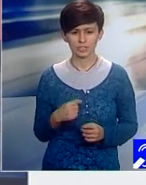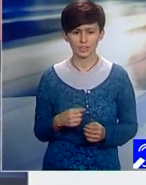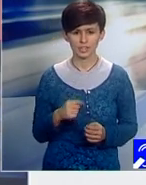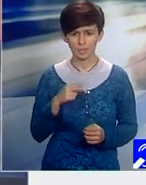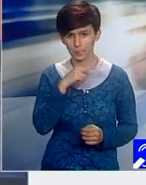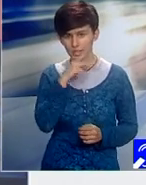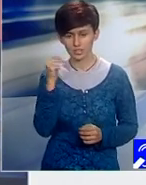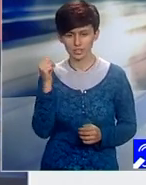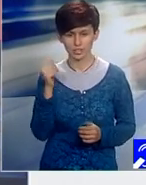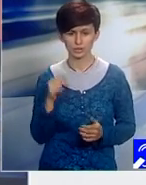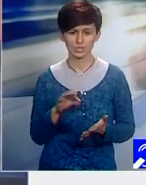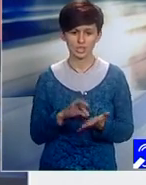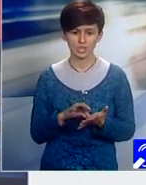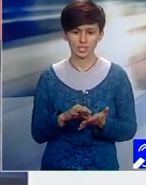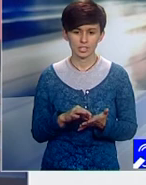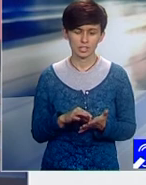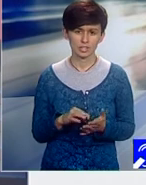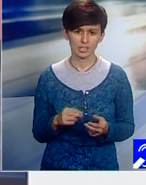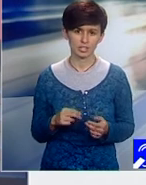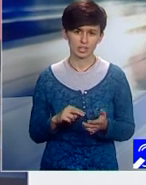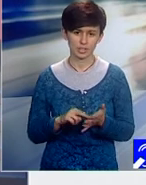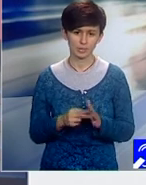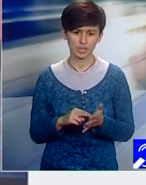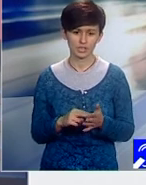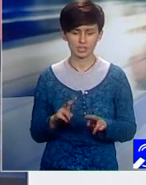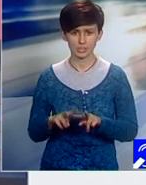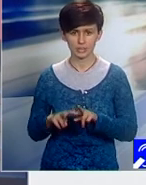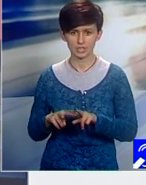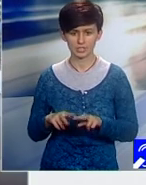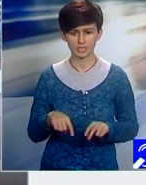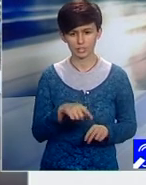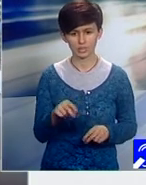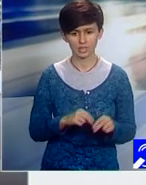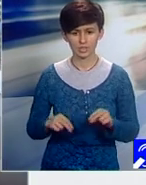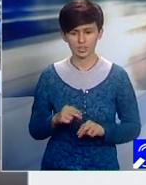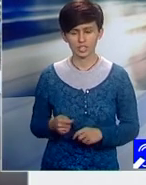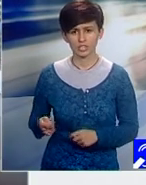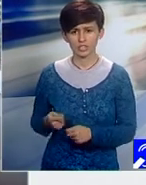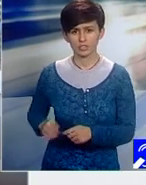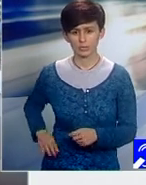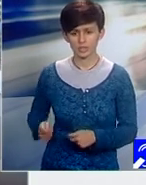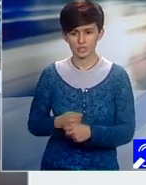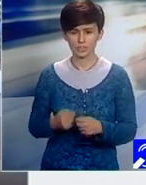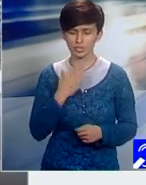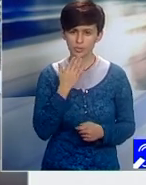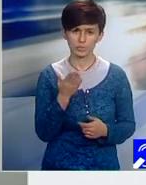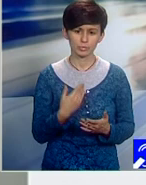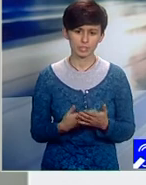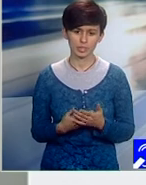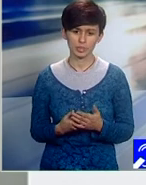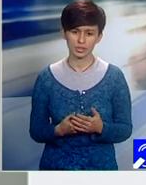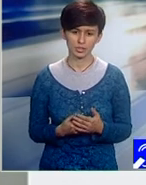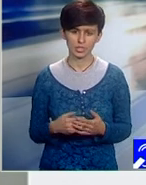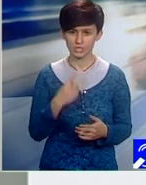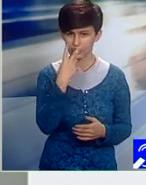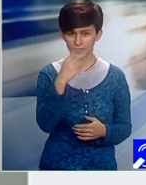pregătite pe site-ul Cuget afacluj.ro Am reținut. Mulțumesc încă o dată, vă mulțumesc și punea voastră, doamnelor și domnilor, pentru că